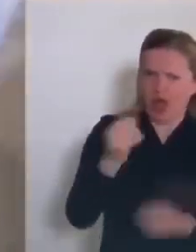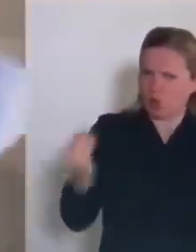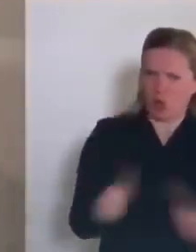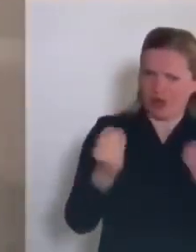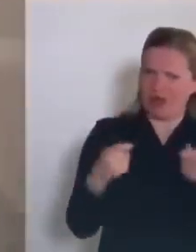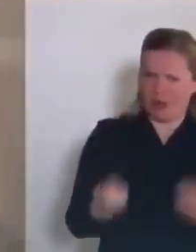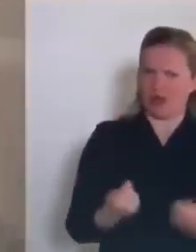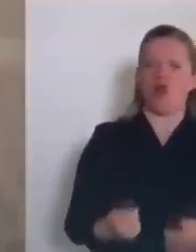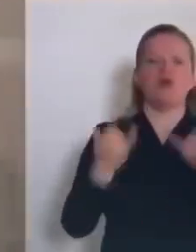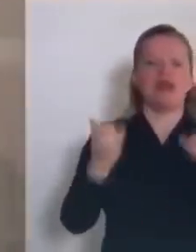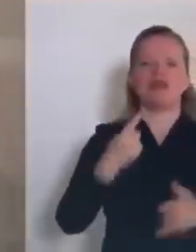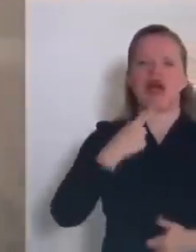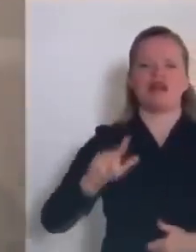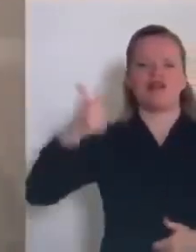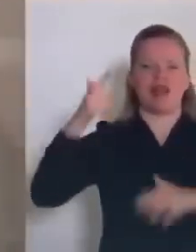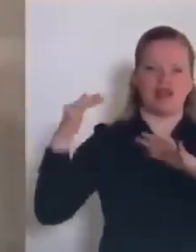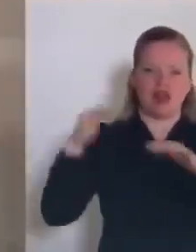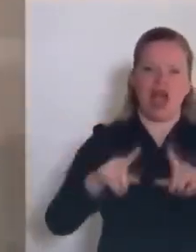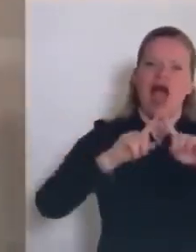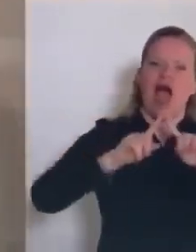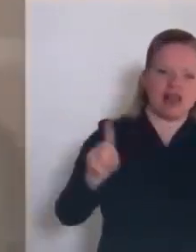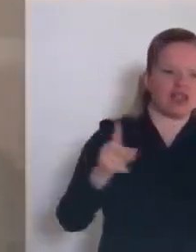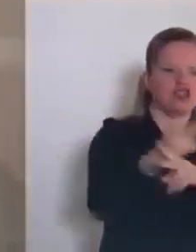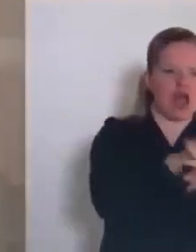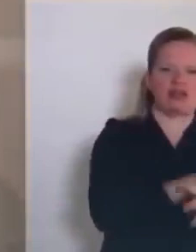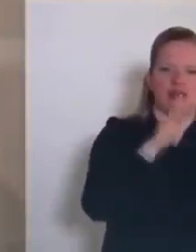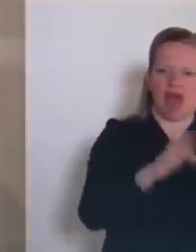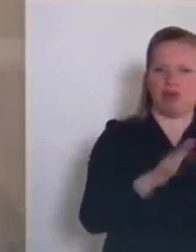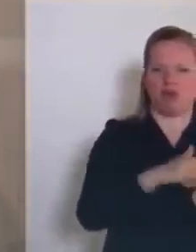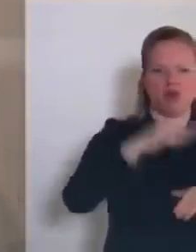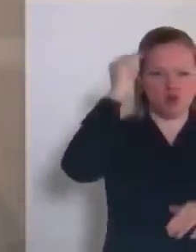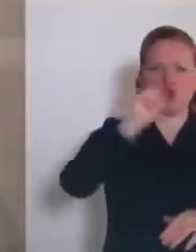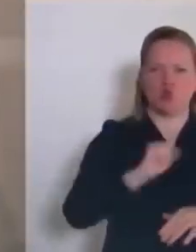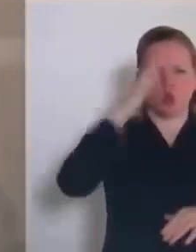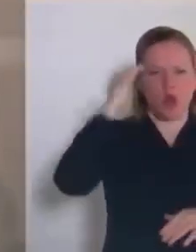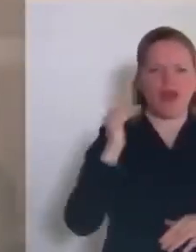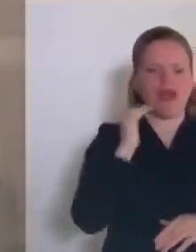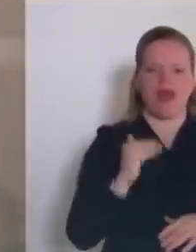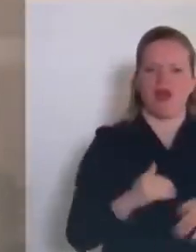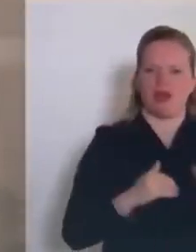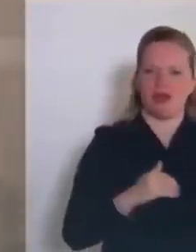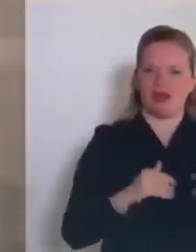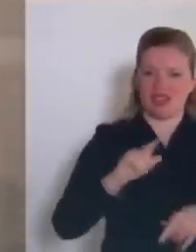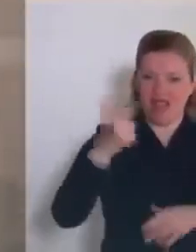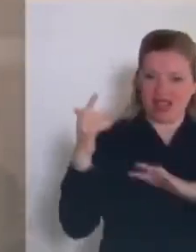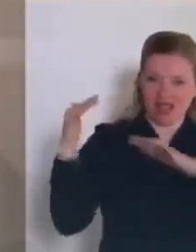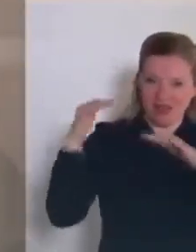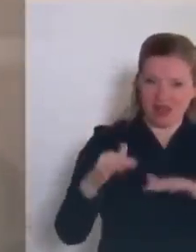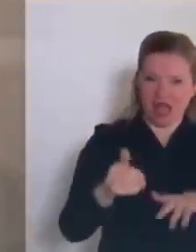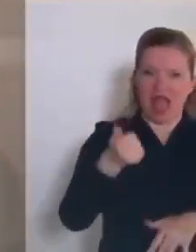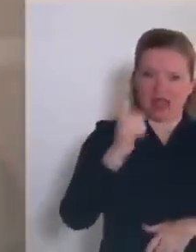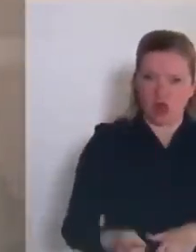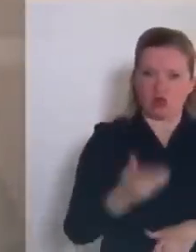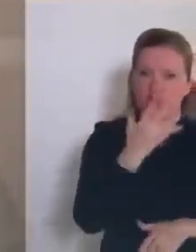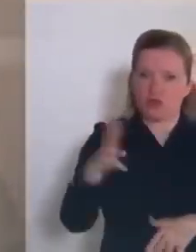motivo, signore e signore. E adesso anche se sentiremo che una seconda ondata sta arrivando dal Sud Corea, o cose di questo genere, sono